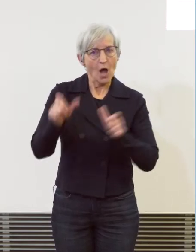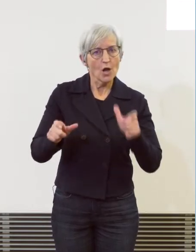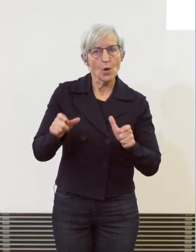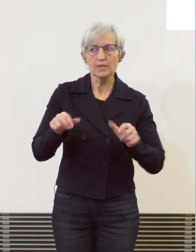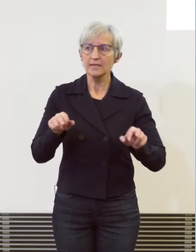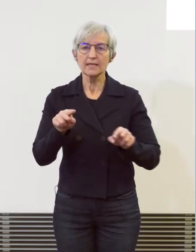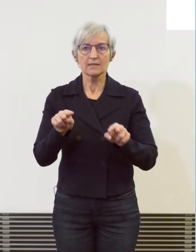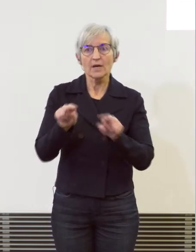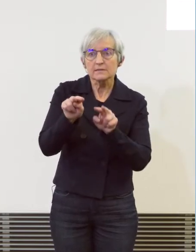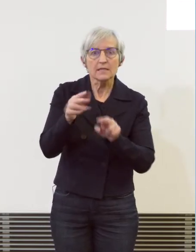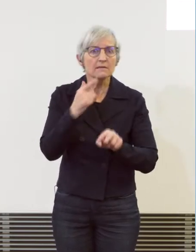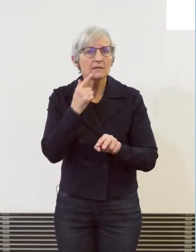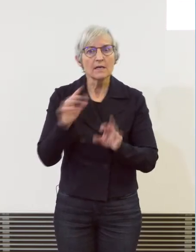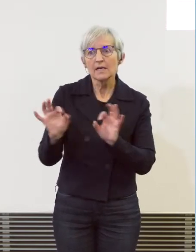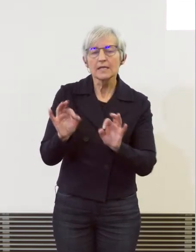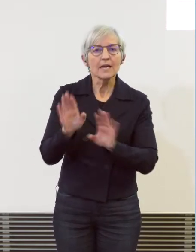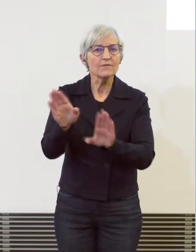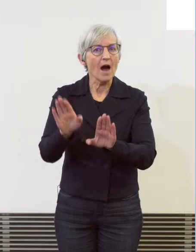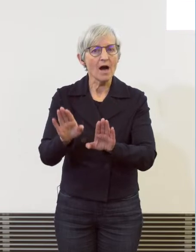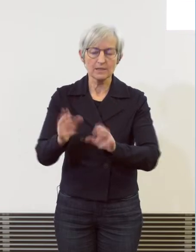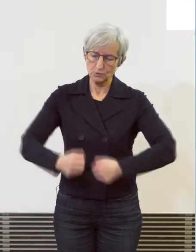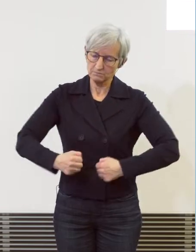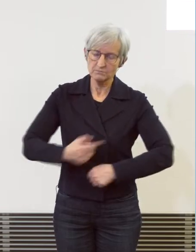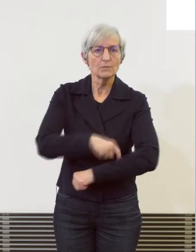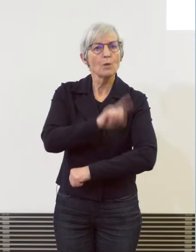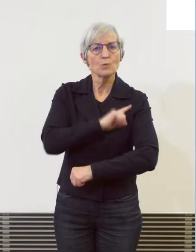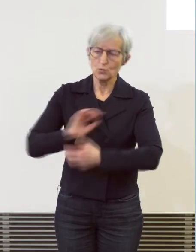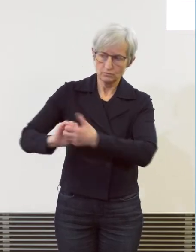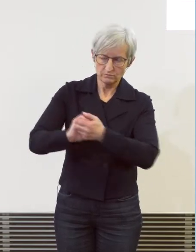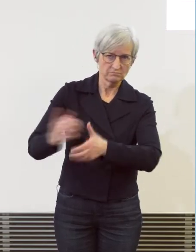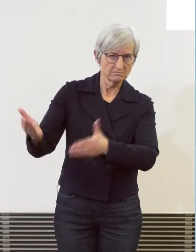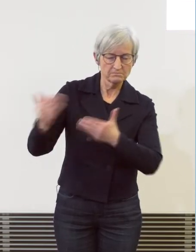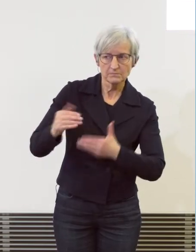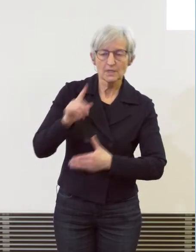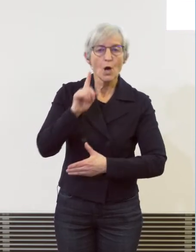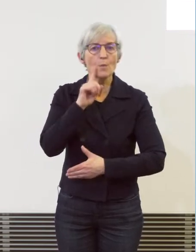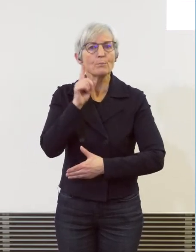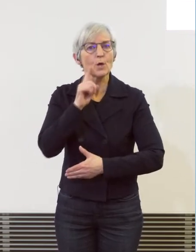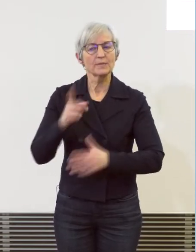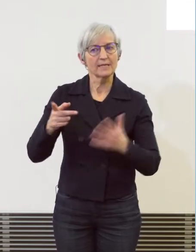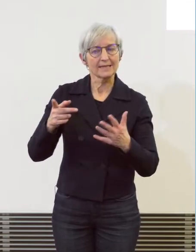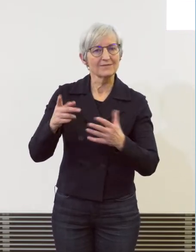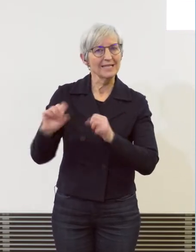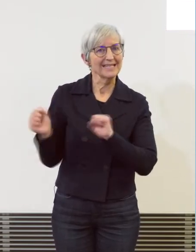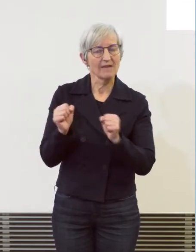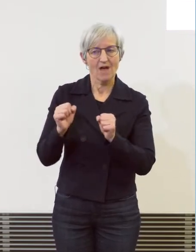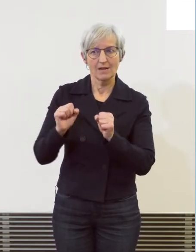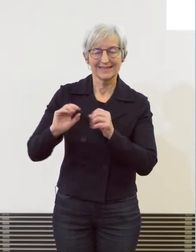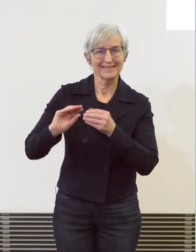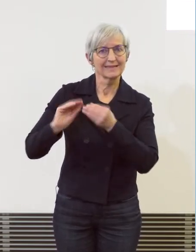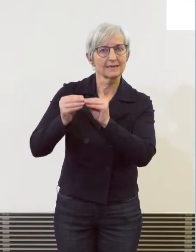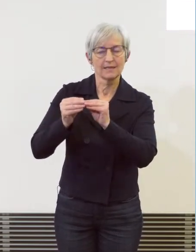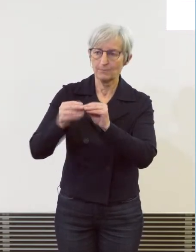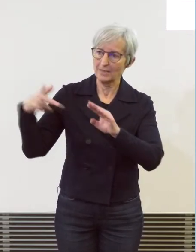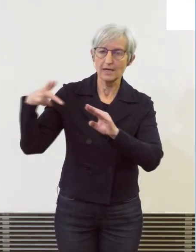vielleicht zusammen mit anderen auch einmal eingreifen und die Gewaltentwicklung unterbrechen.